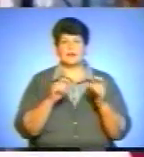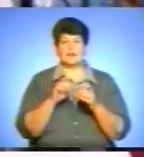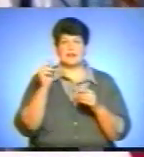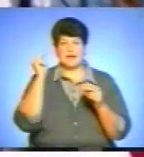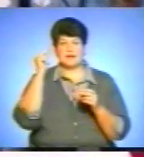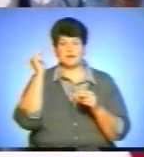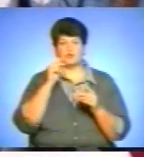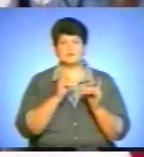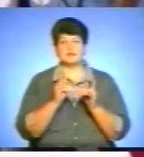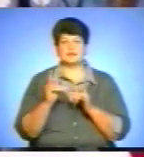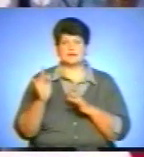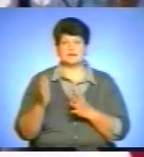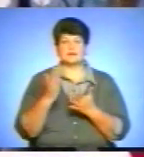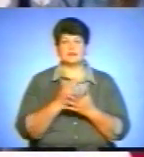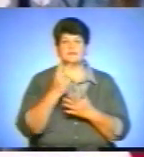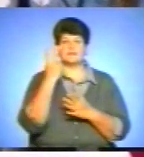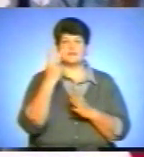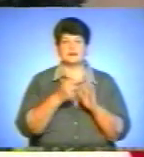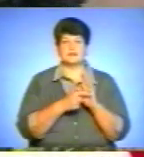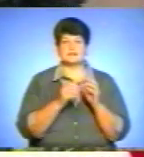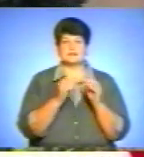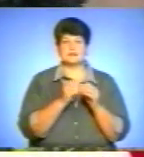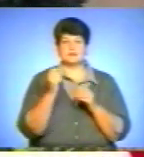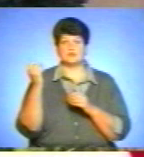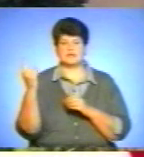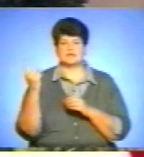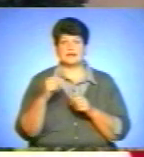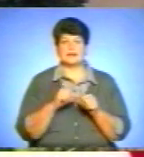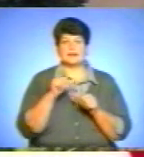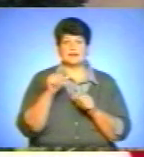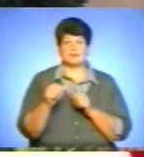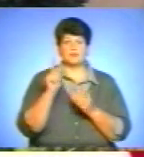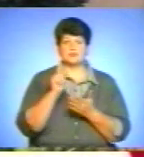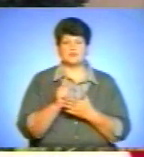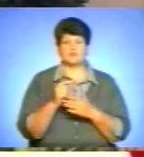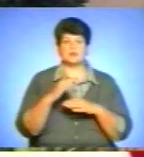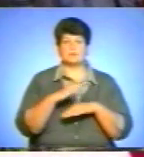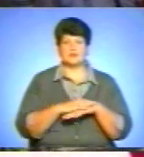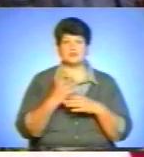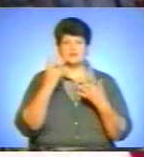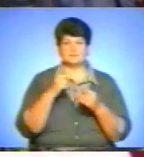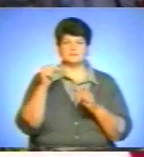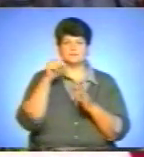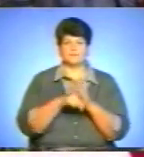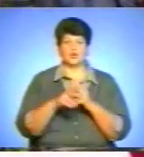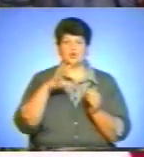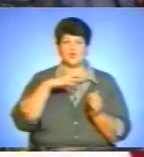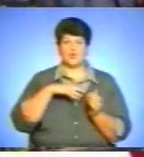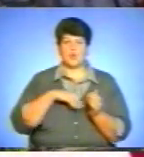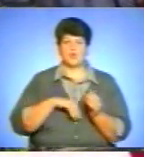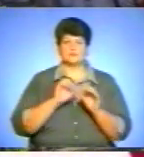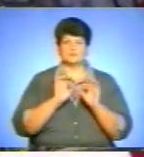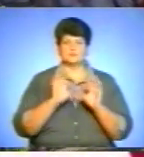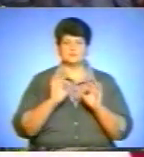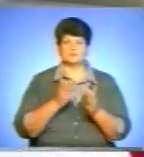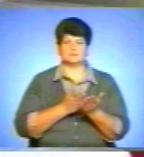учениць. У закладі є два класи – 10 та 11. Крім обов'язкових предметів, дівчата поглиблено вивчають науки духовно-просвітницького